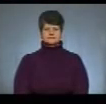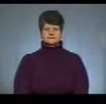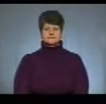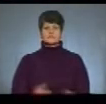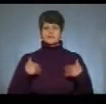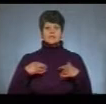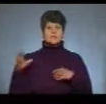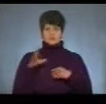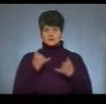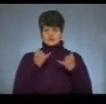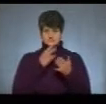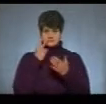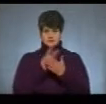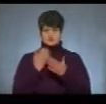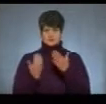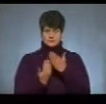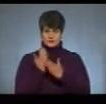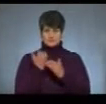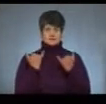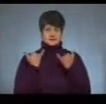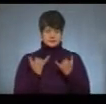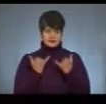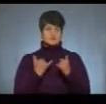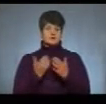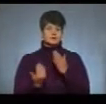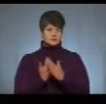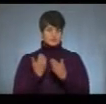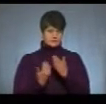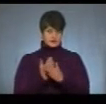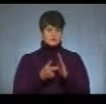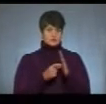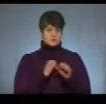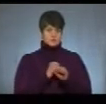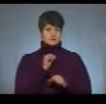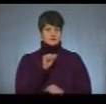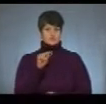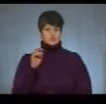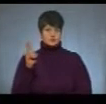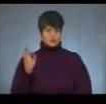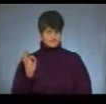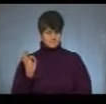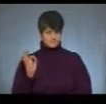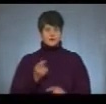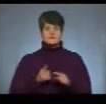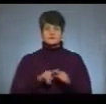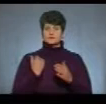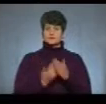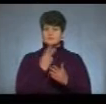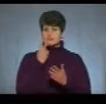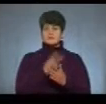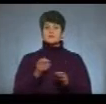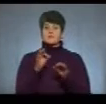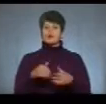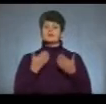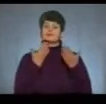Вітаю усіх, хто зараз з нами. Новини в ефірі телеканалу UA Тернопіль у студії Анастасія Чечко. І у цьому випуску дивіться про таке.